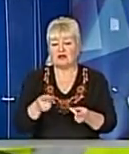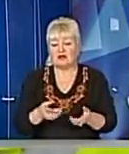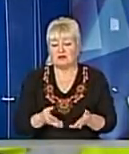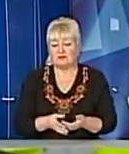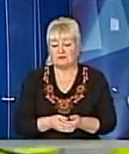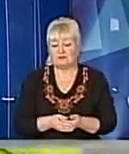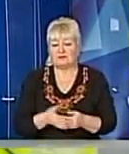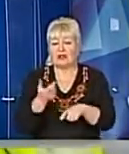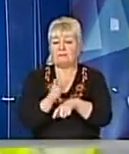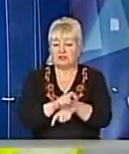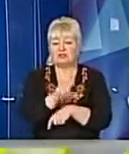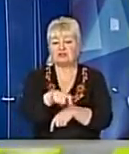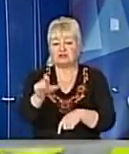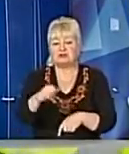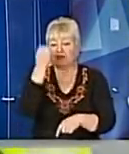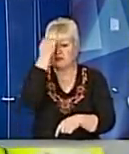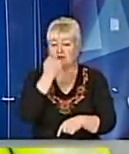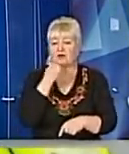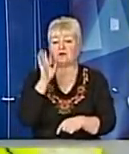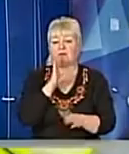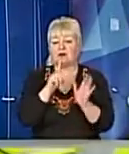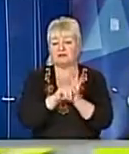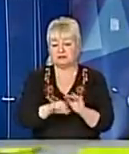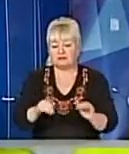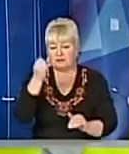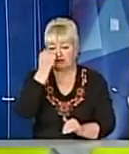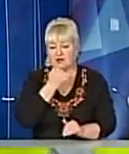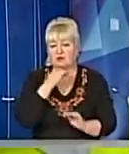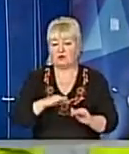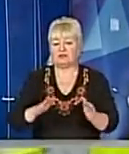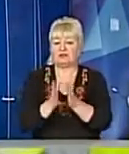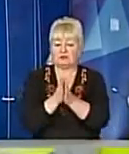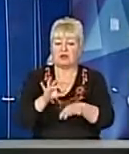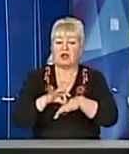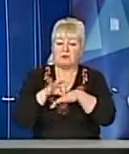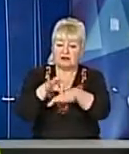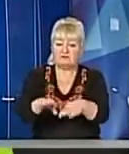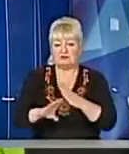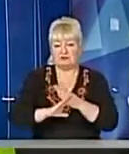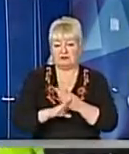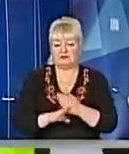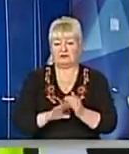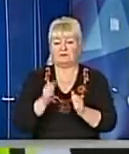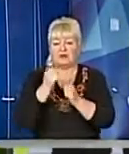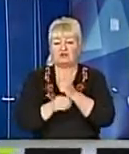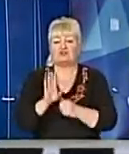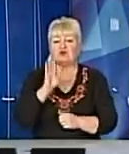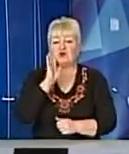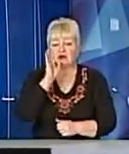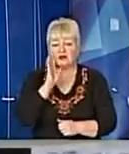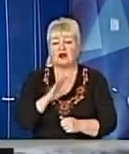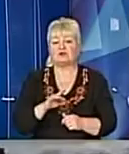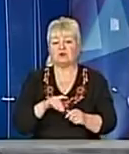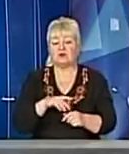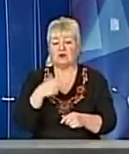А більшість людей дякую, мами з дітьми йдуть, дякую, діти маленькі, переводіть мене, будь ласка Щоранку 30 жовтих добродів